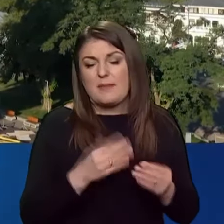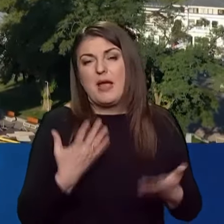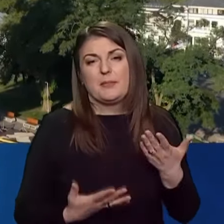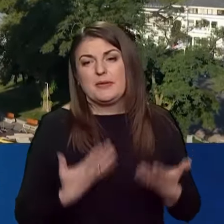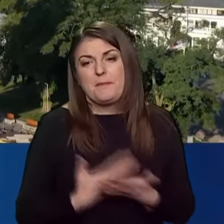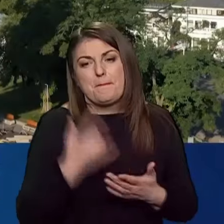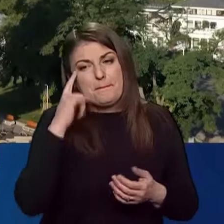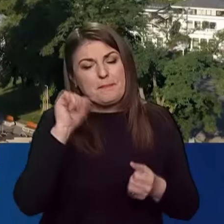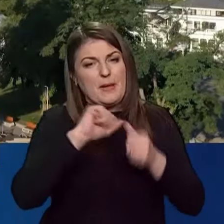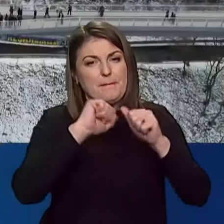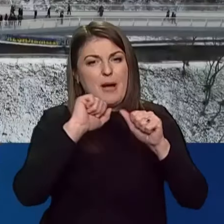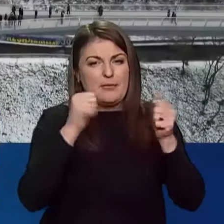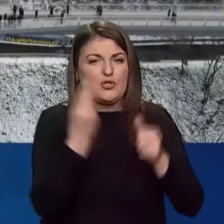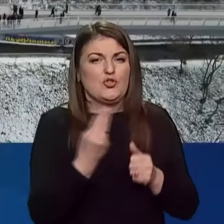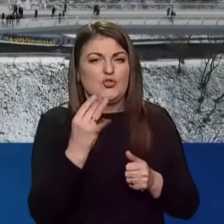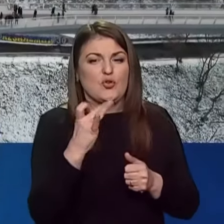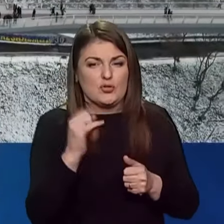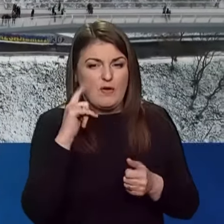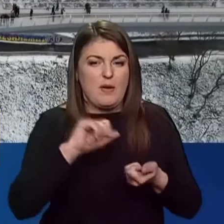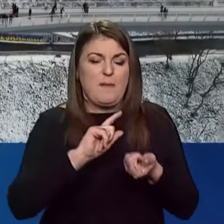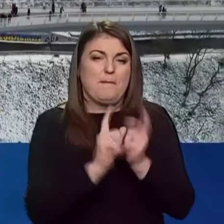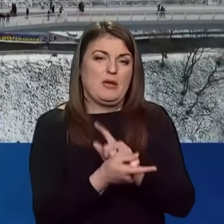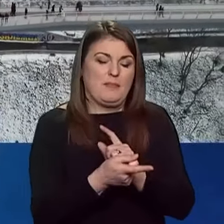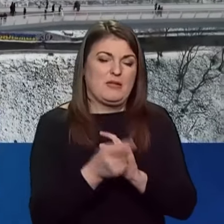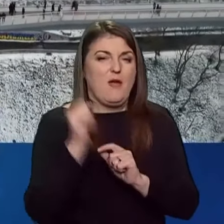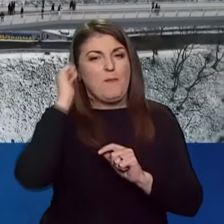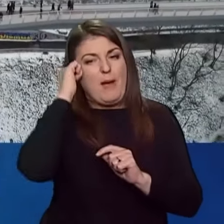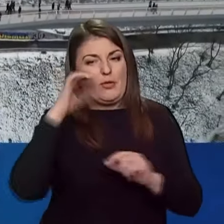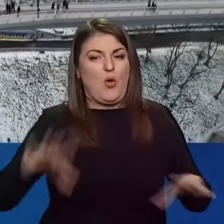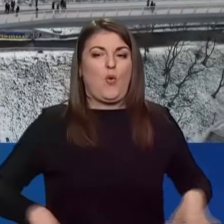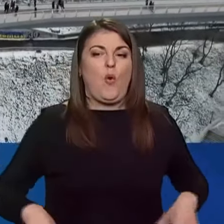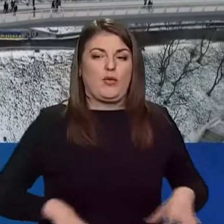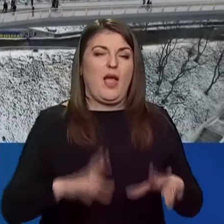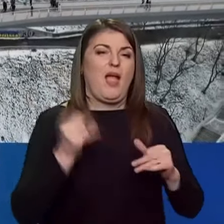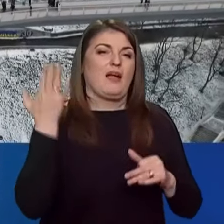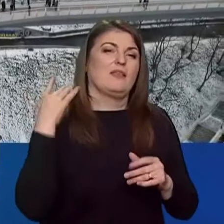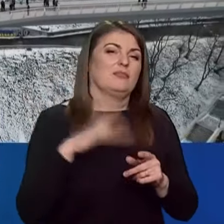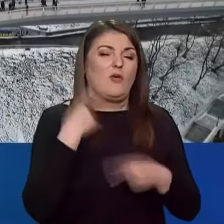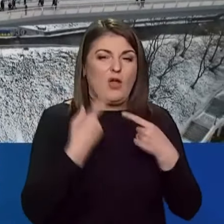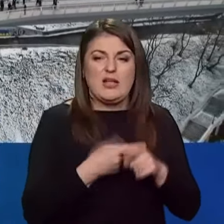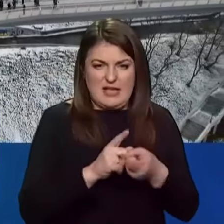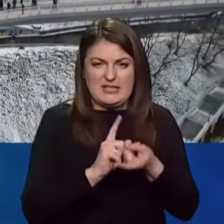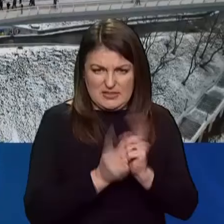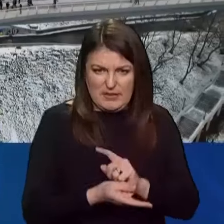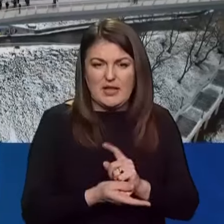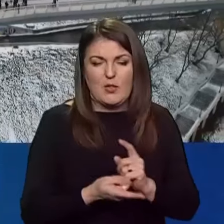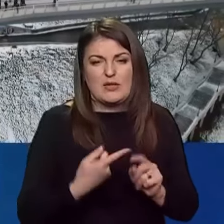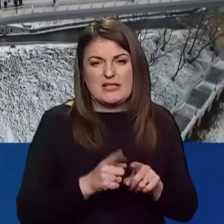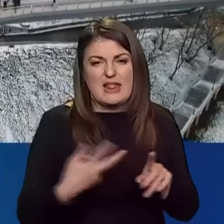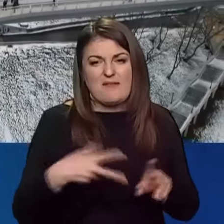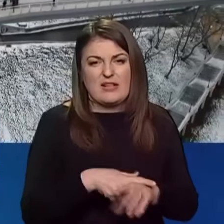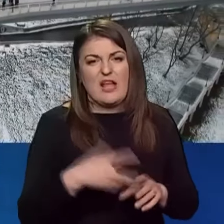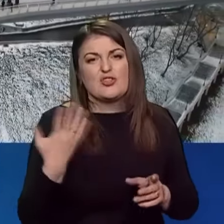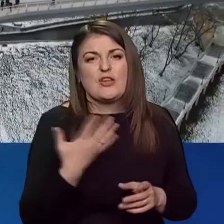якби, наприклад, пам'ятник Шорсу перейменували в пам'ятник коня. Так, як лунало свого часу. Чи це змінило би те